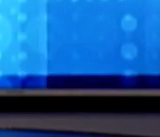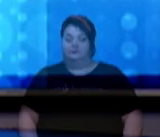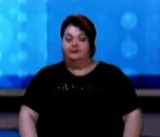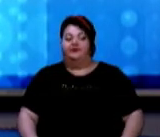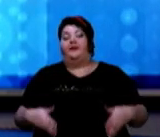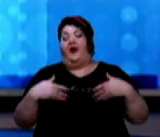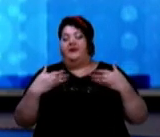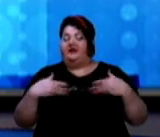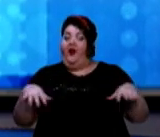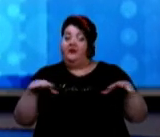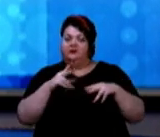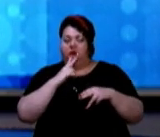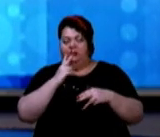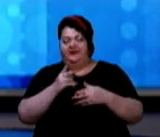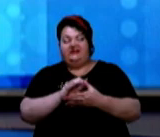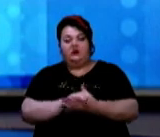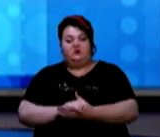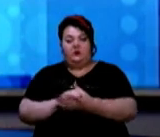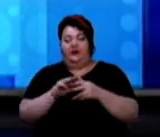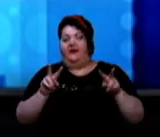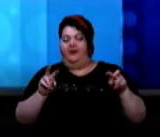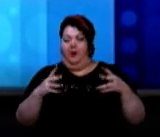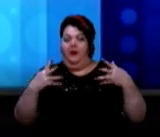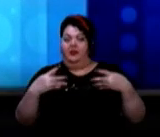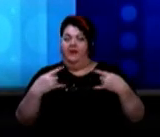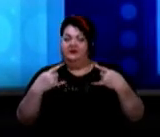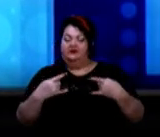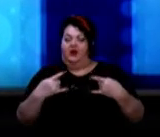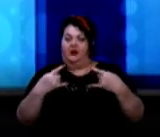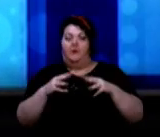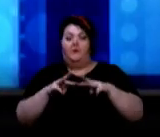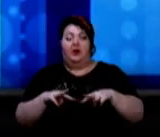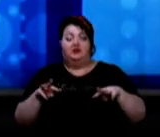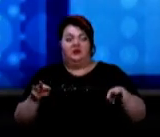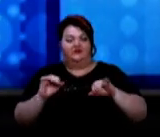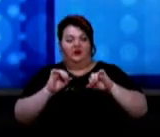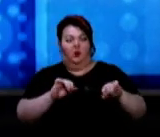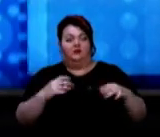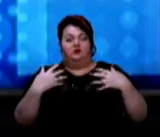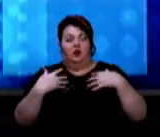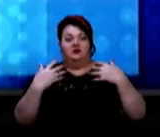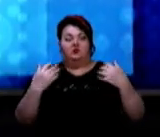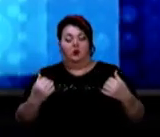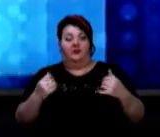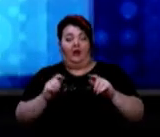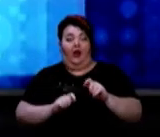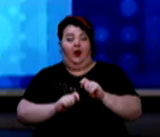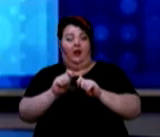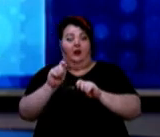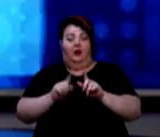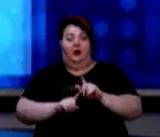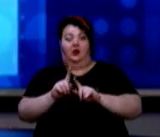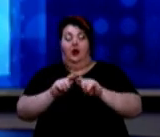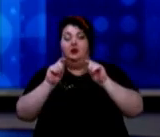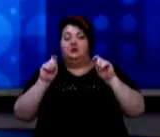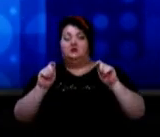Вітаю всіх, хто дивиться «Суспільне», тема дня в ефірі. Міністерство охорони здоров'я України анонсувало масове ІФА